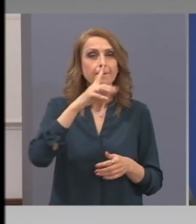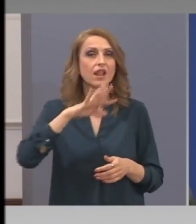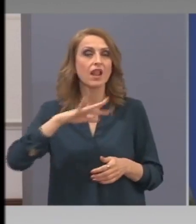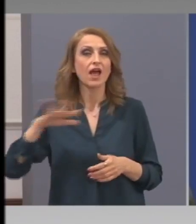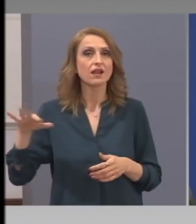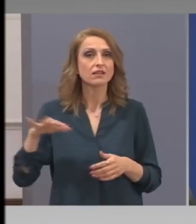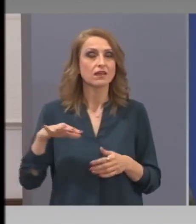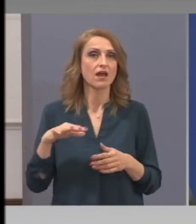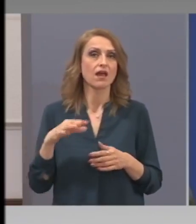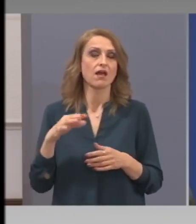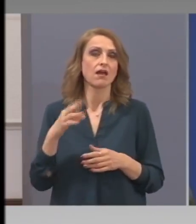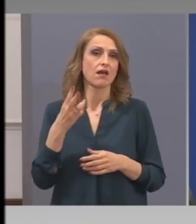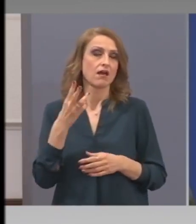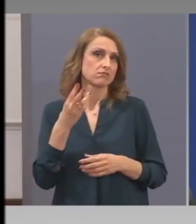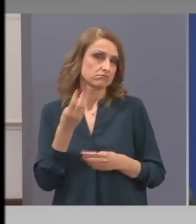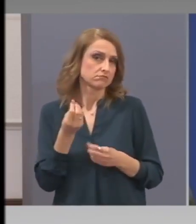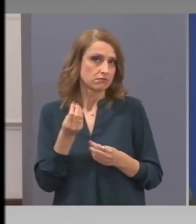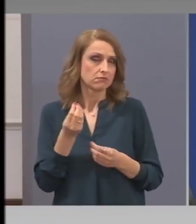портфейо.